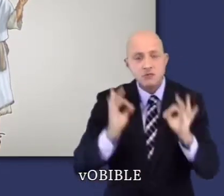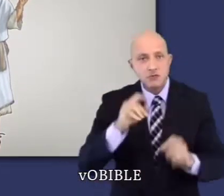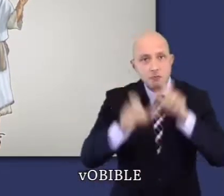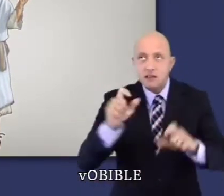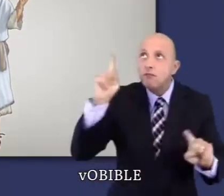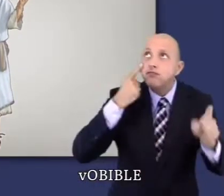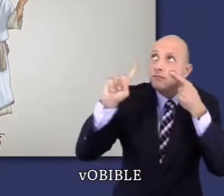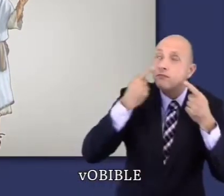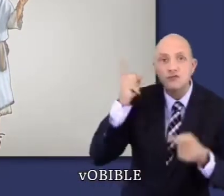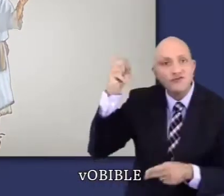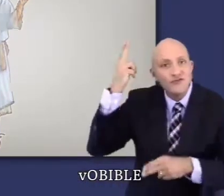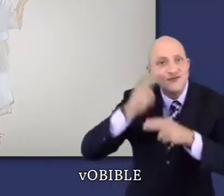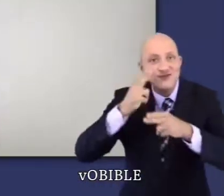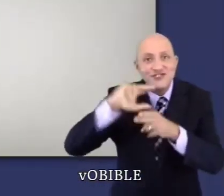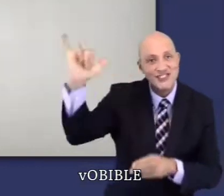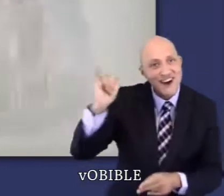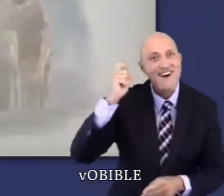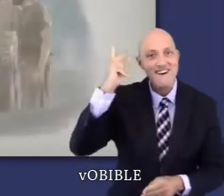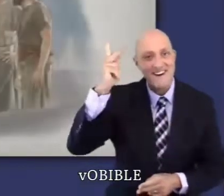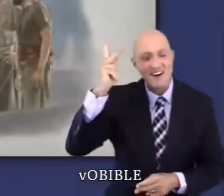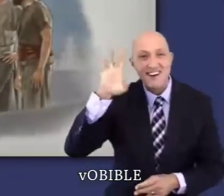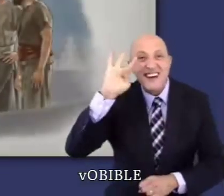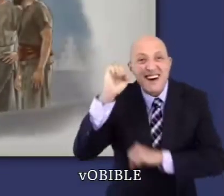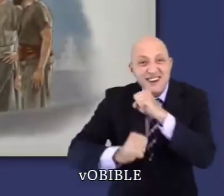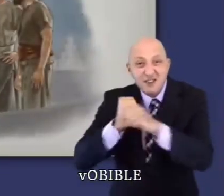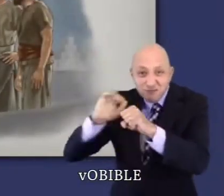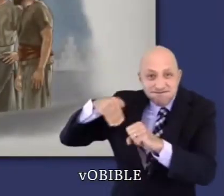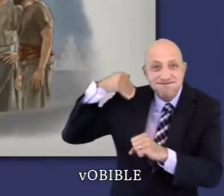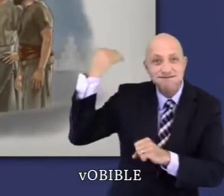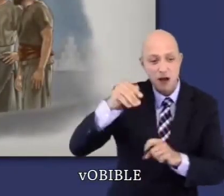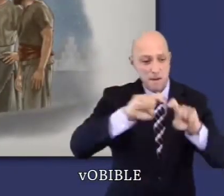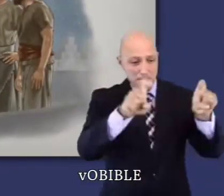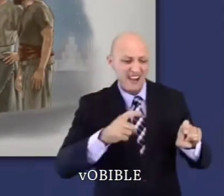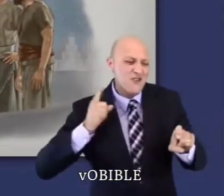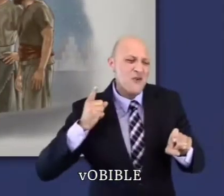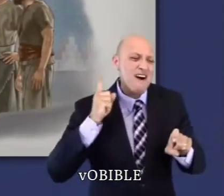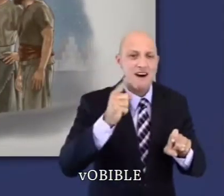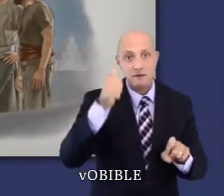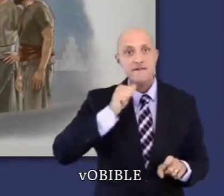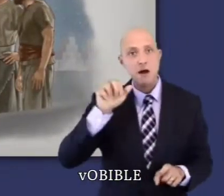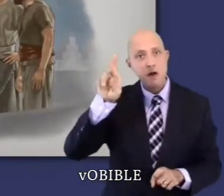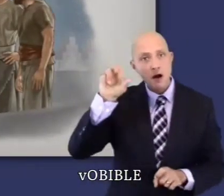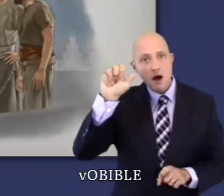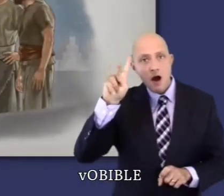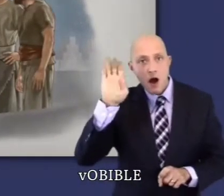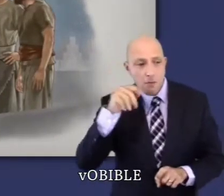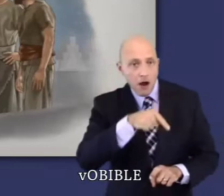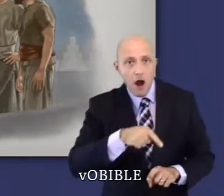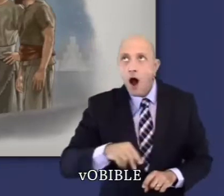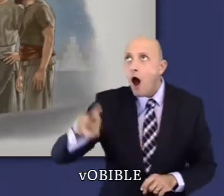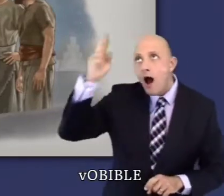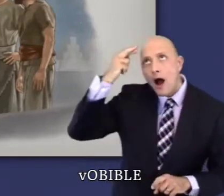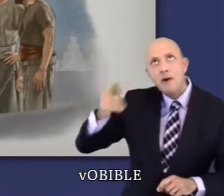» Le nom de Dieu est effectivement devenu très célèbre. Quarante ans plus tard, les Cananéens, dont Rahab, qui habitait à